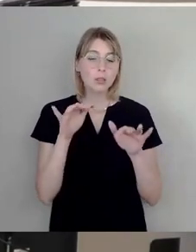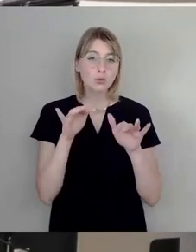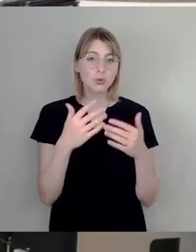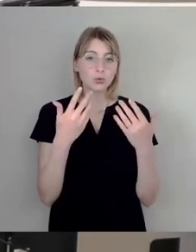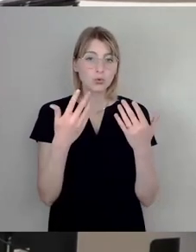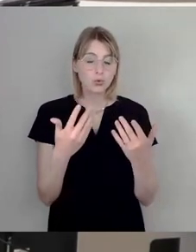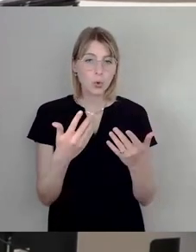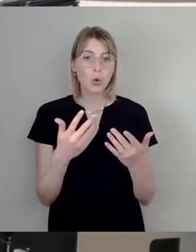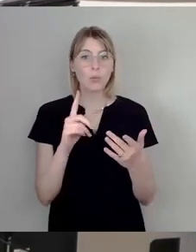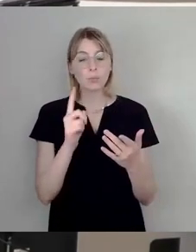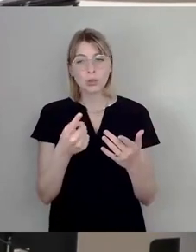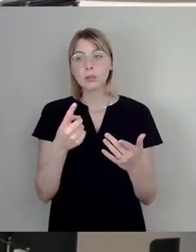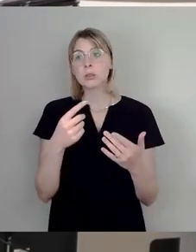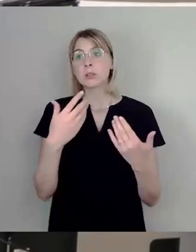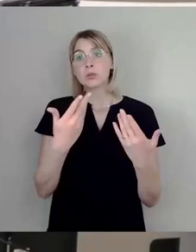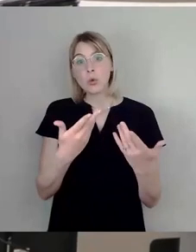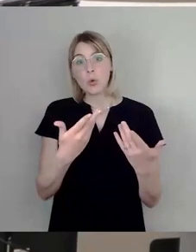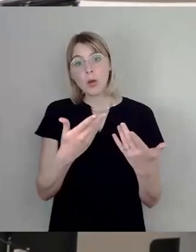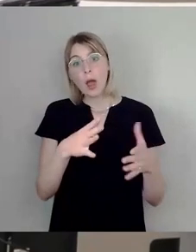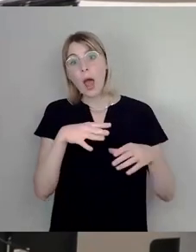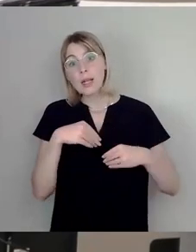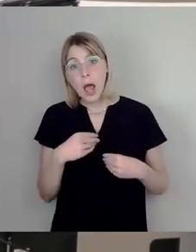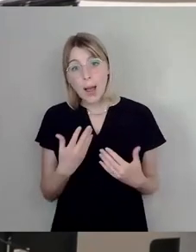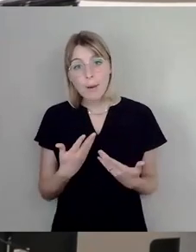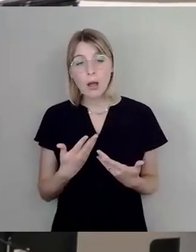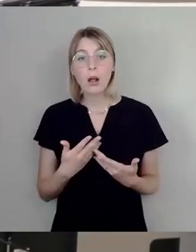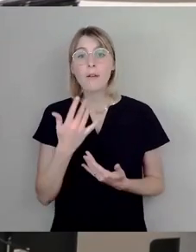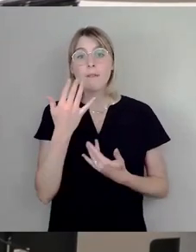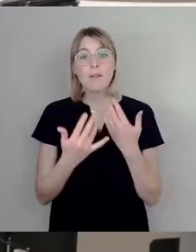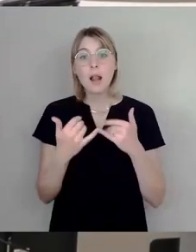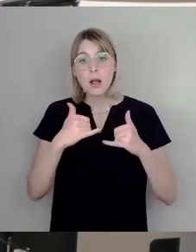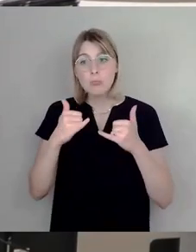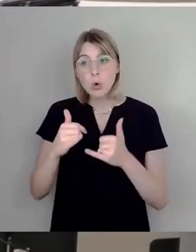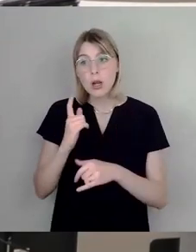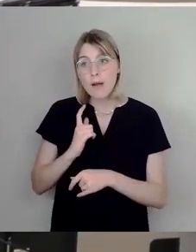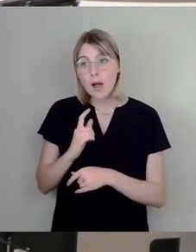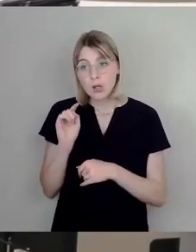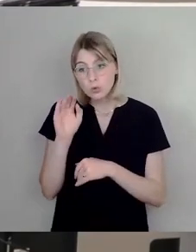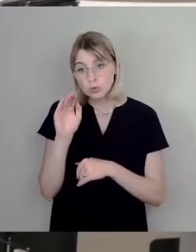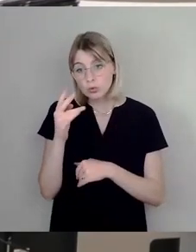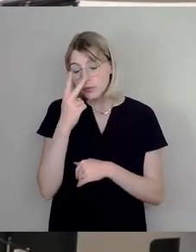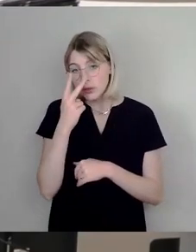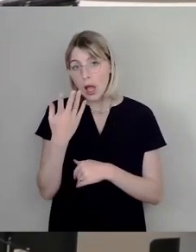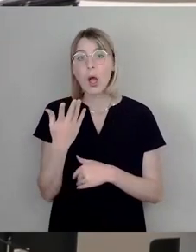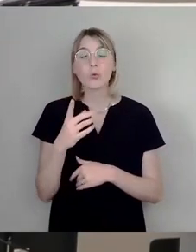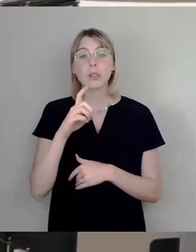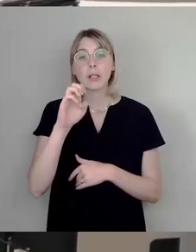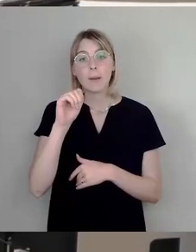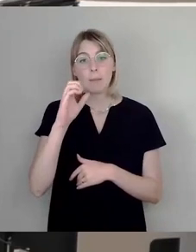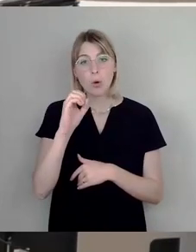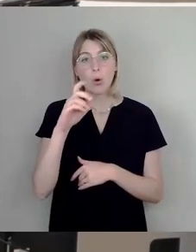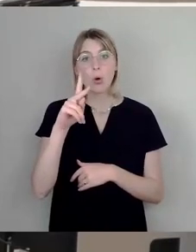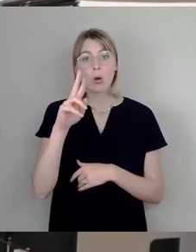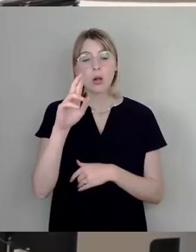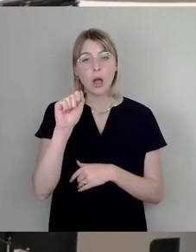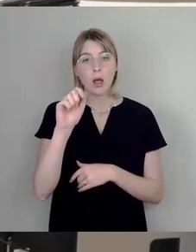Annahmen gearbeitet werden, wie viele Geburten zu erwarten sind, wie ist die Demografie, also werden